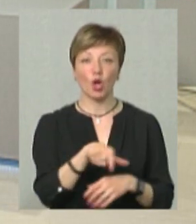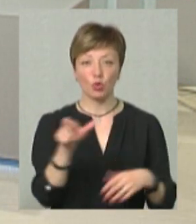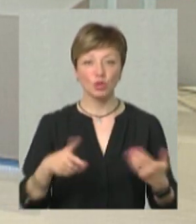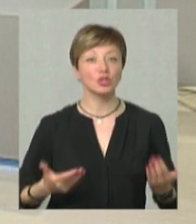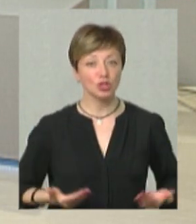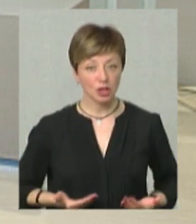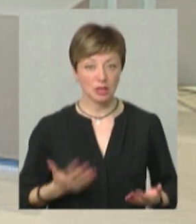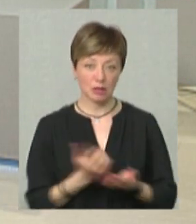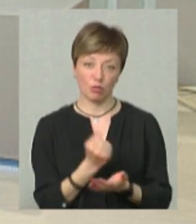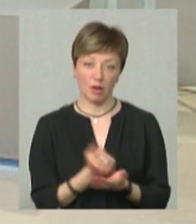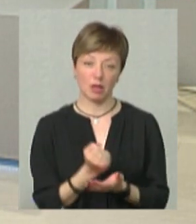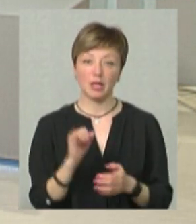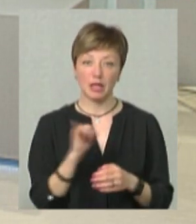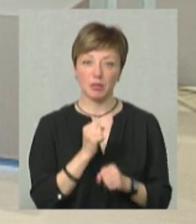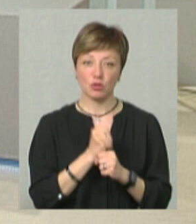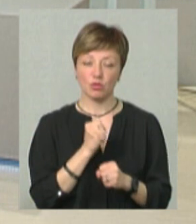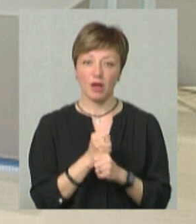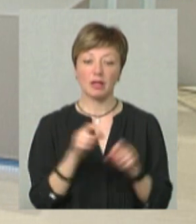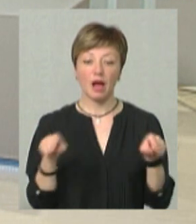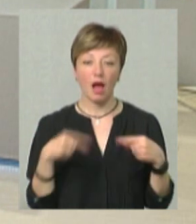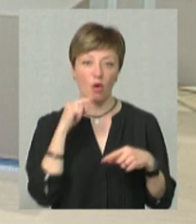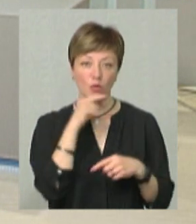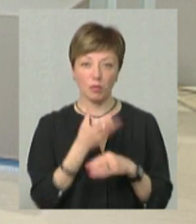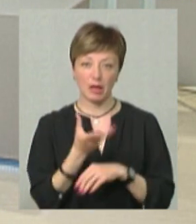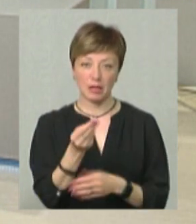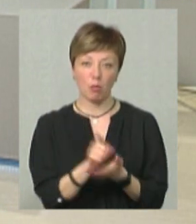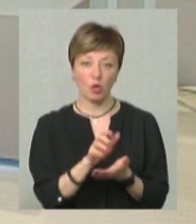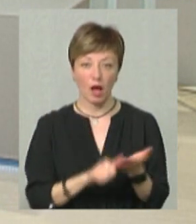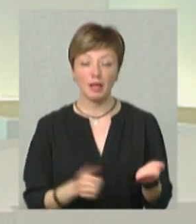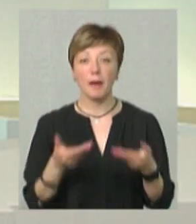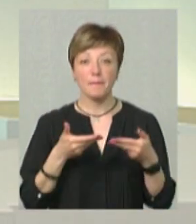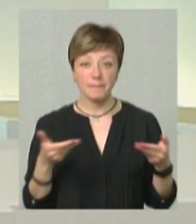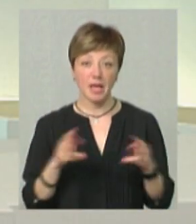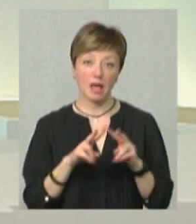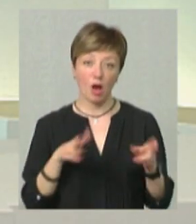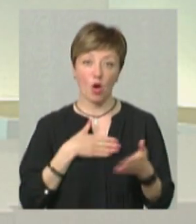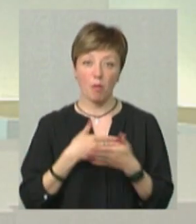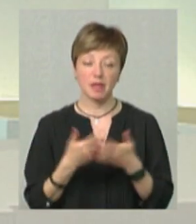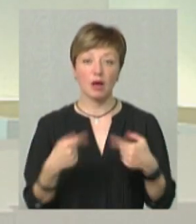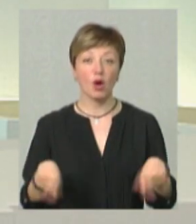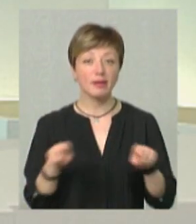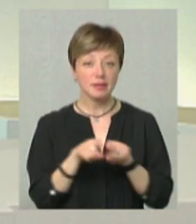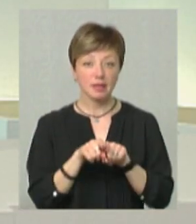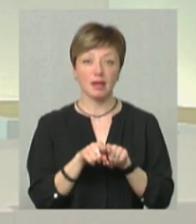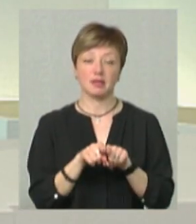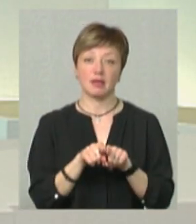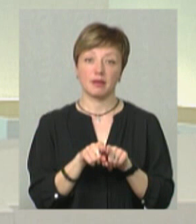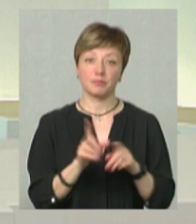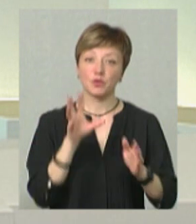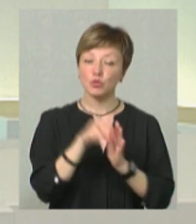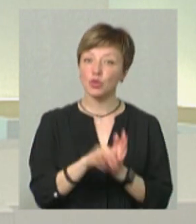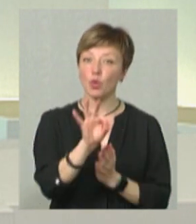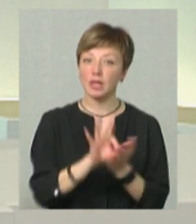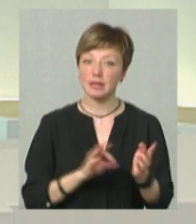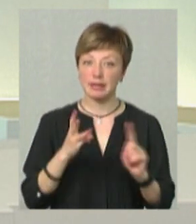заробляти і працювати економіка, платити податки. Ось, ми як громадська організація долучилися